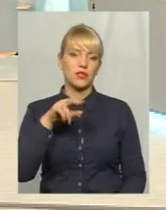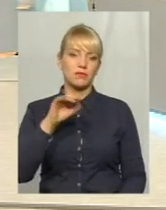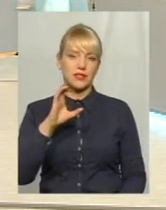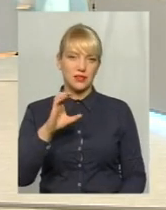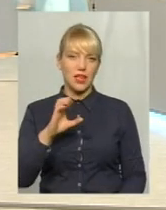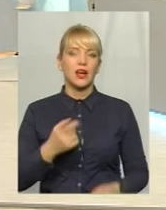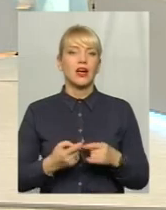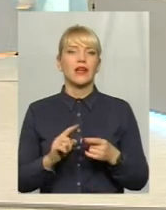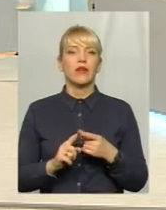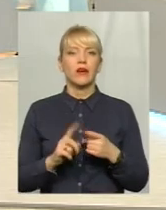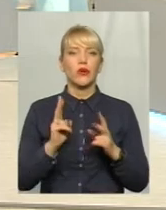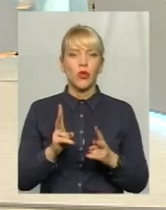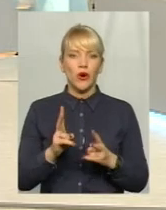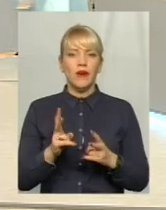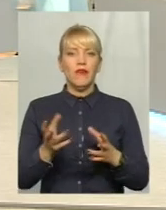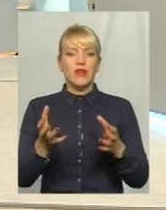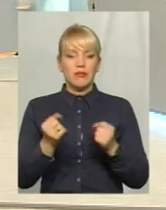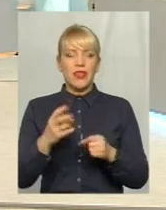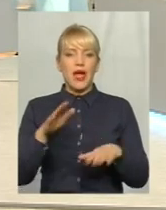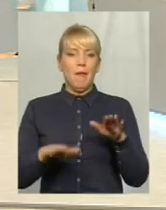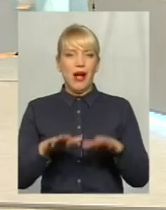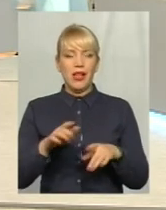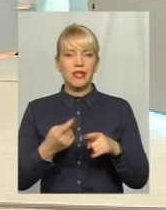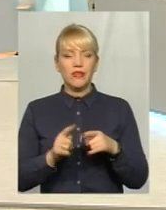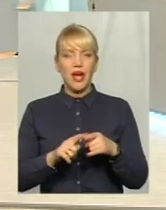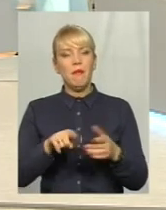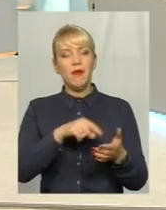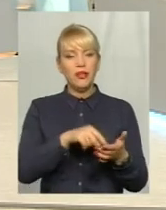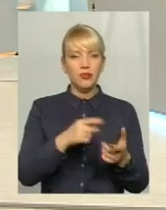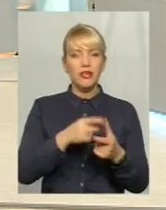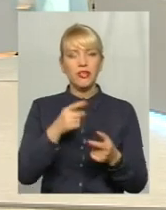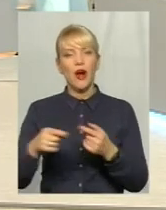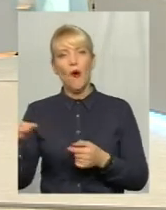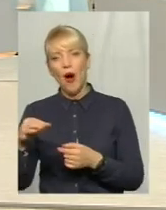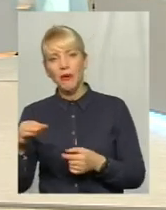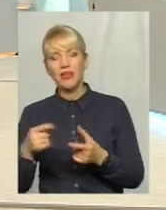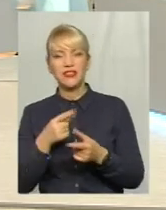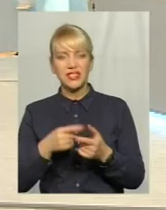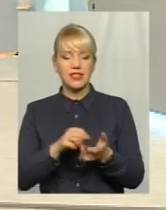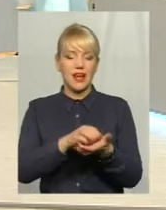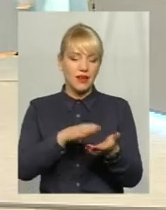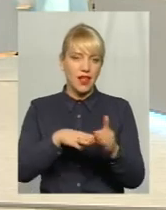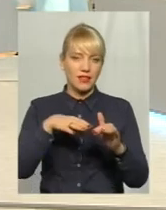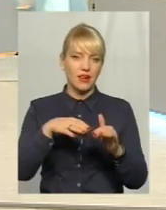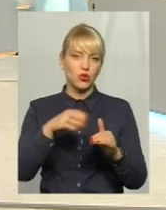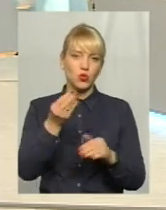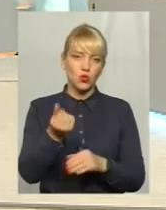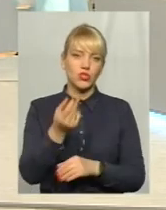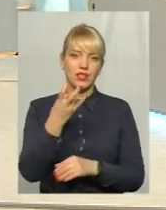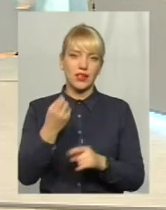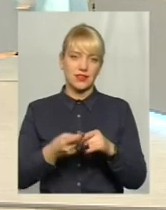візьме на баланс його? Це буде місто чи область? Чи закладають кошти на це і